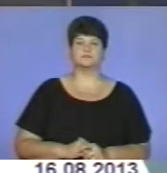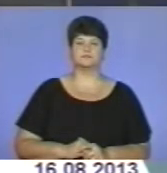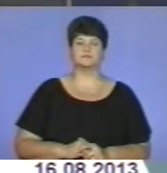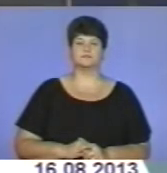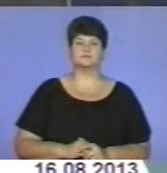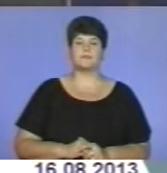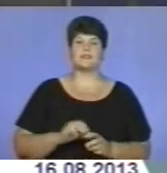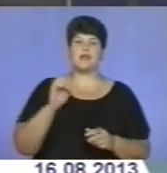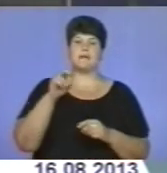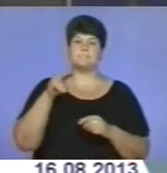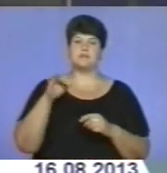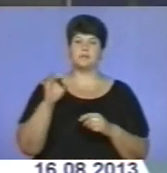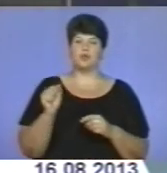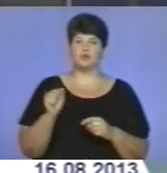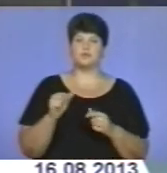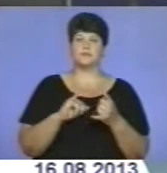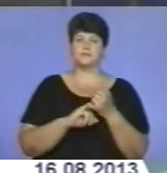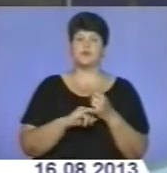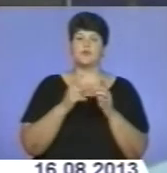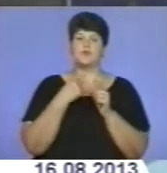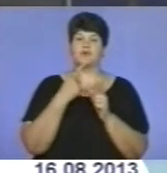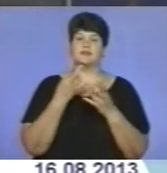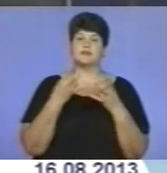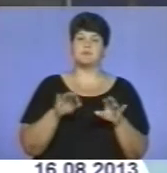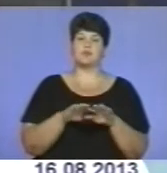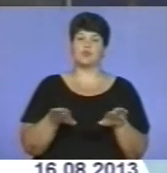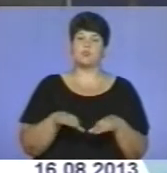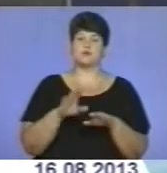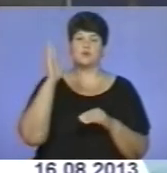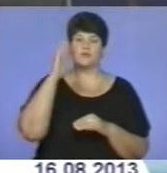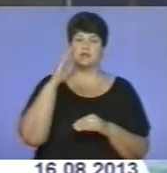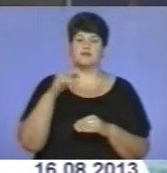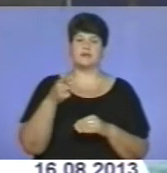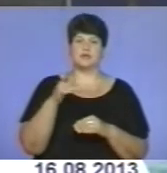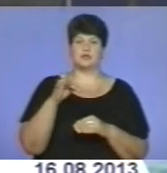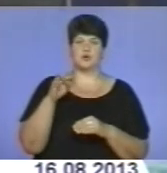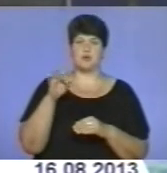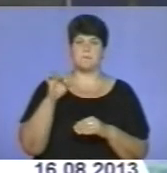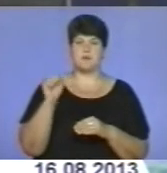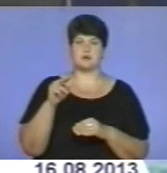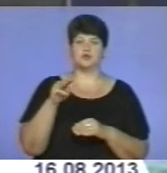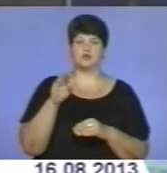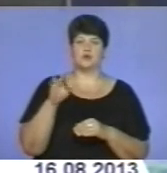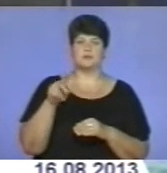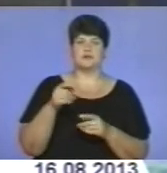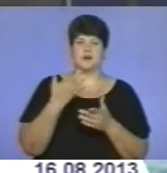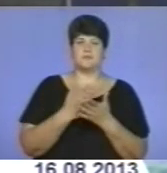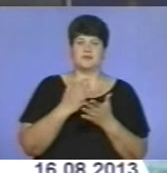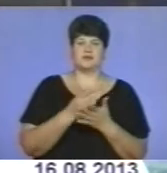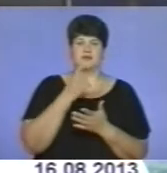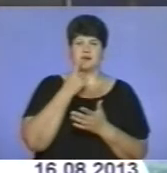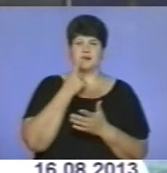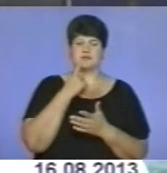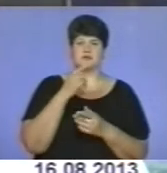Епідеміологи закликають тернополян не купатися у водоймах гідропарку Топільче. У цій воді виявили яйця гостриків та